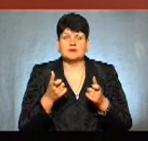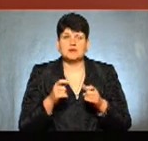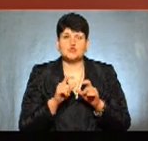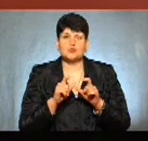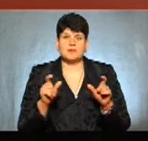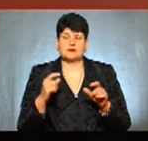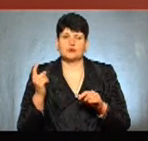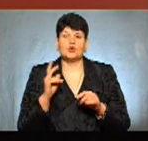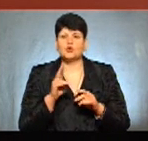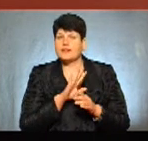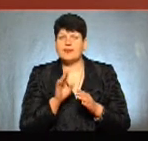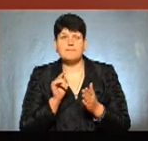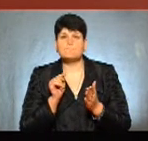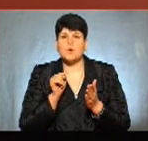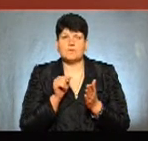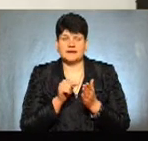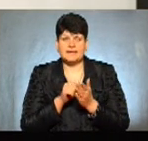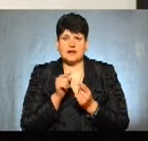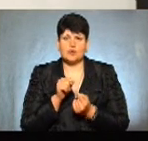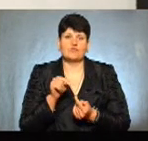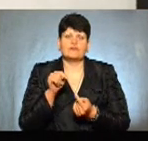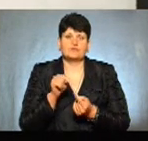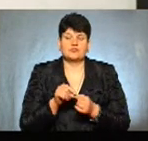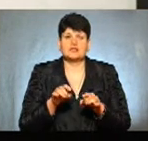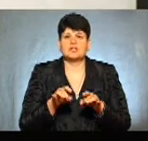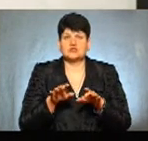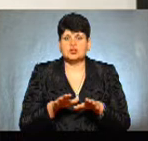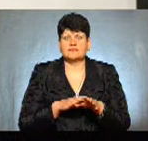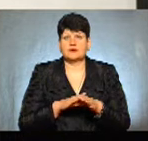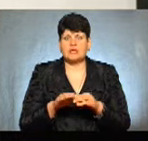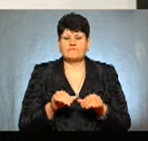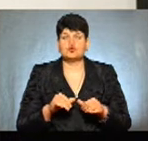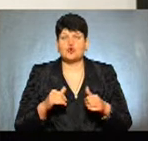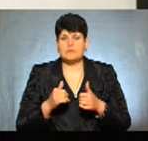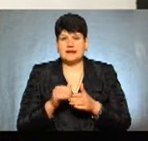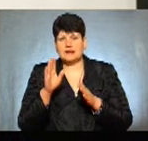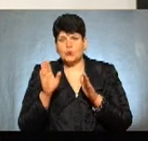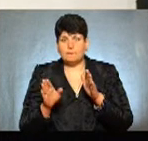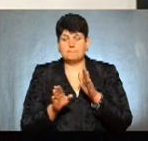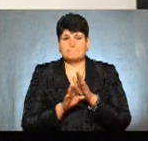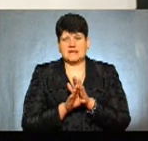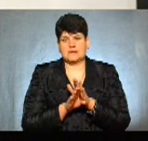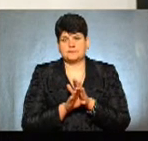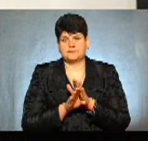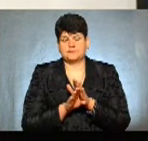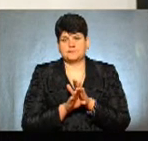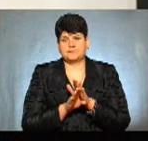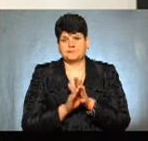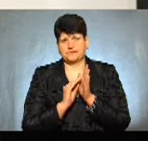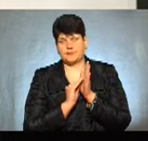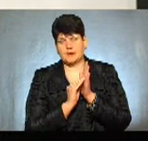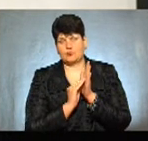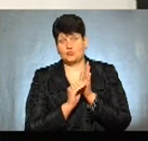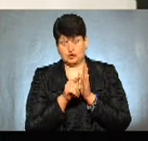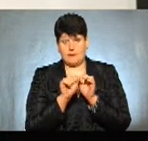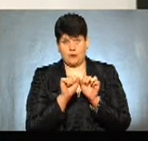не попадає в відповідності до рішення виконавчого комітету під параграф, скажімо так, що він там може